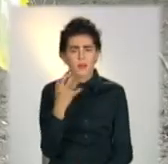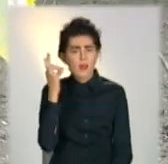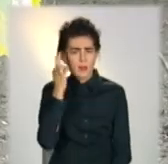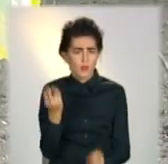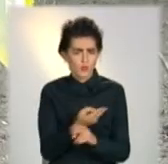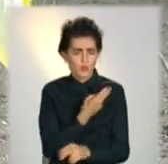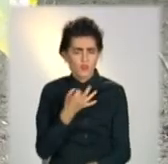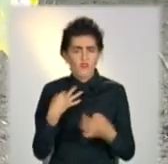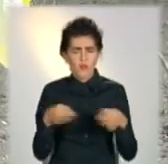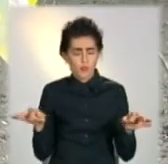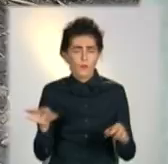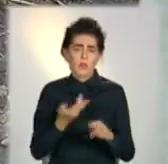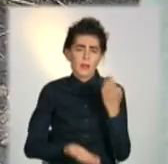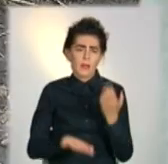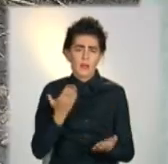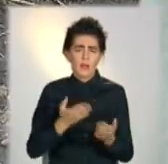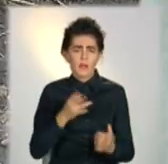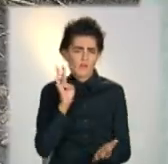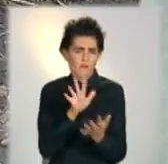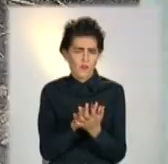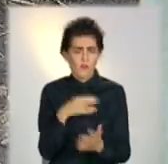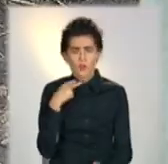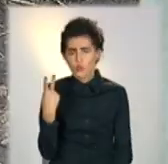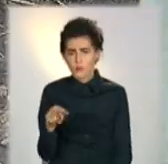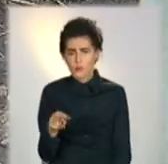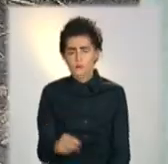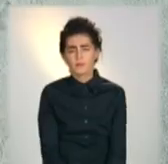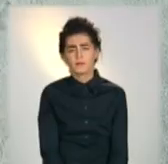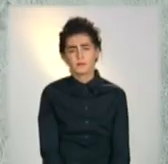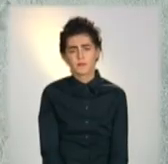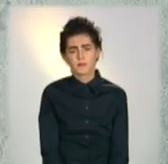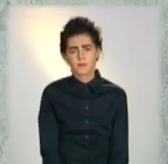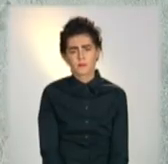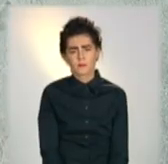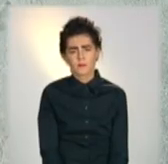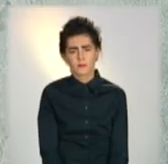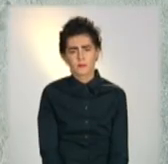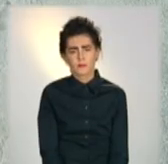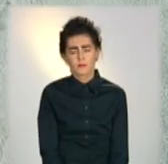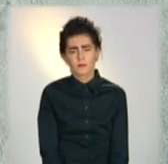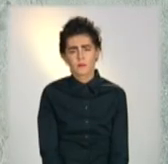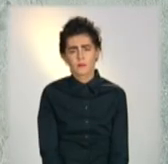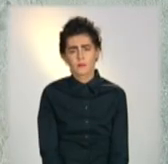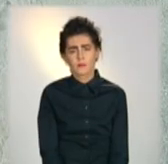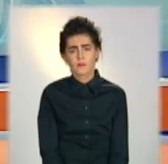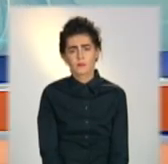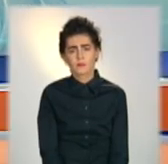позбавлення волі або довічне ув'язнення. Валентина Чурікова, Артем Карабецький, телеканал «Донбас».